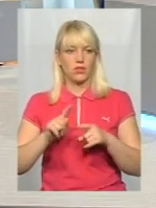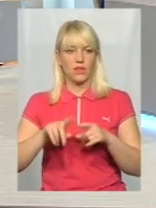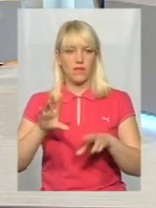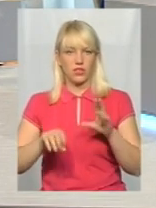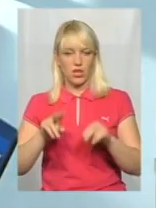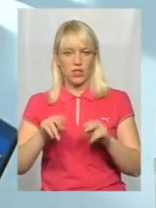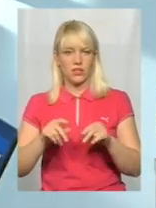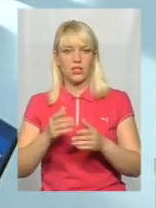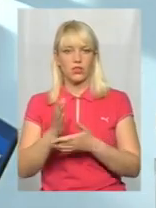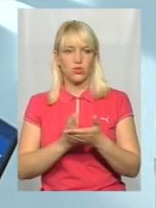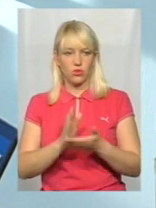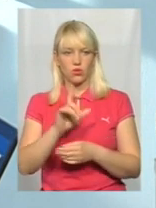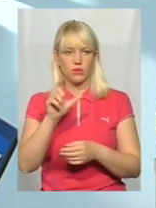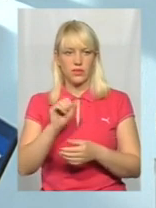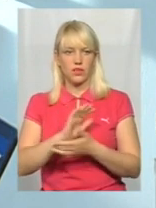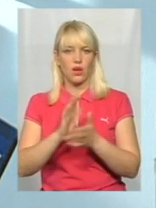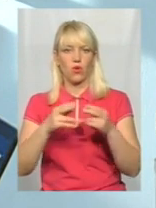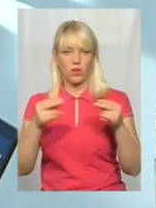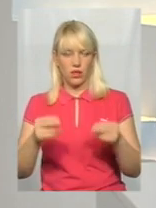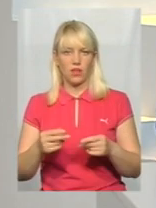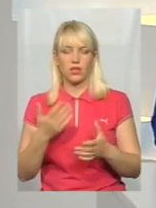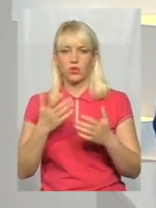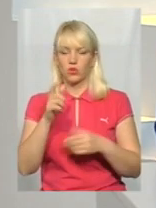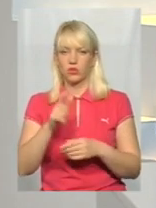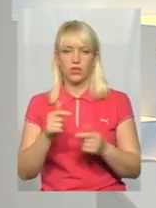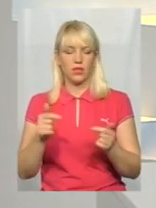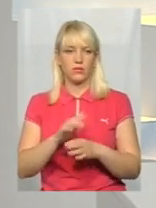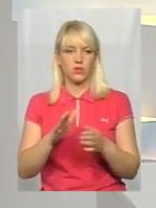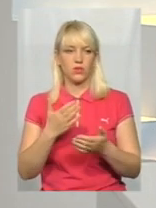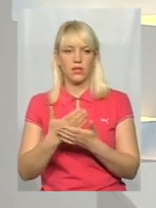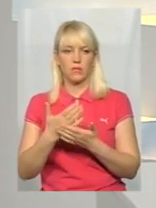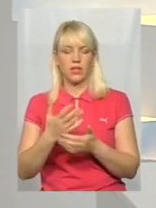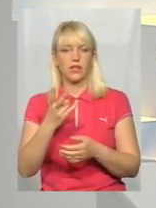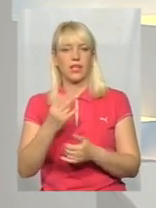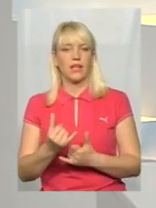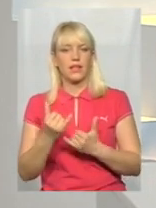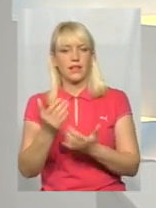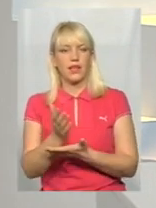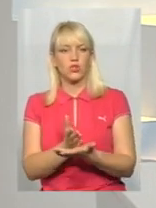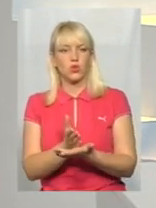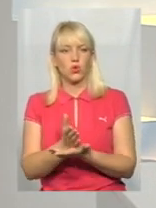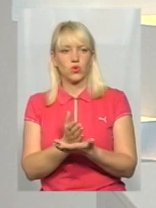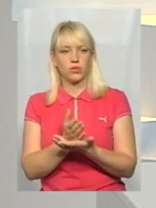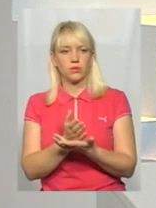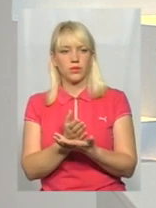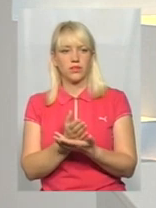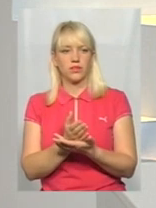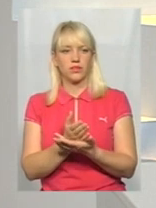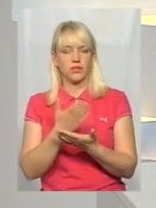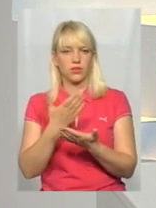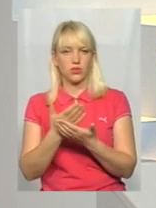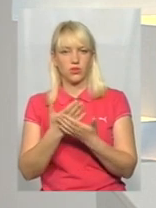служба за контрактом? Тобто, якщо людина не підходить для служби, отримала